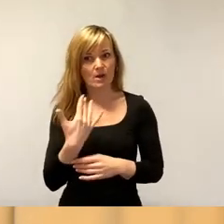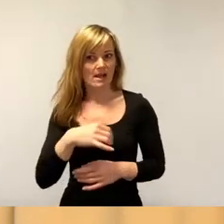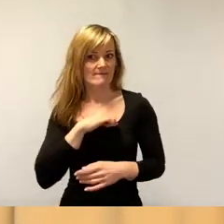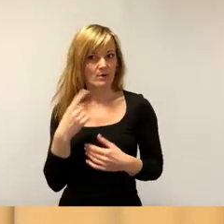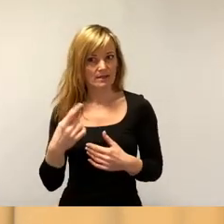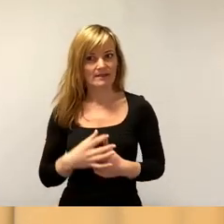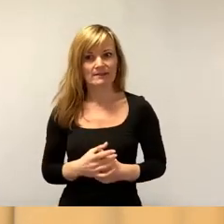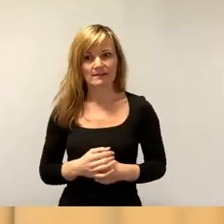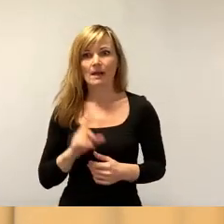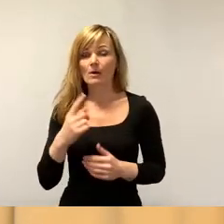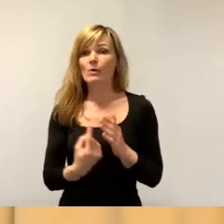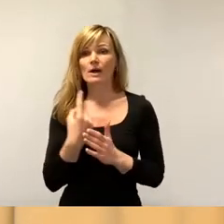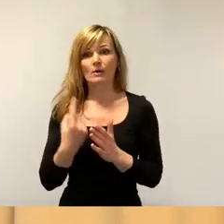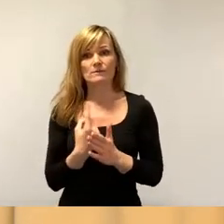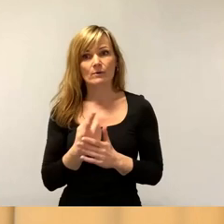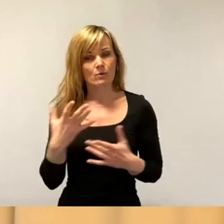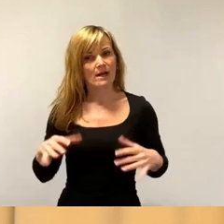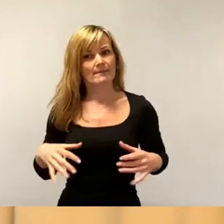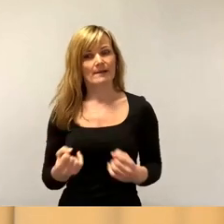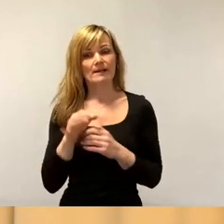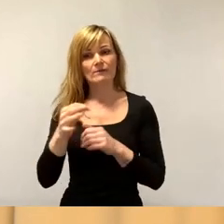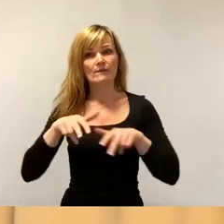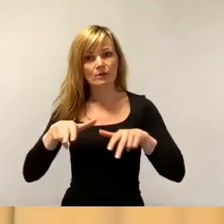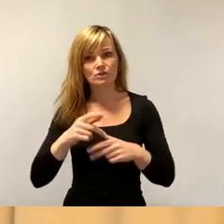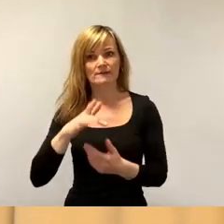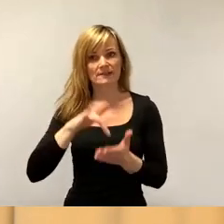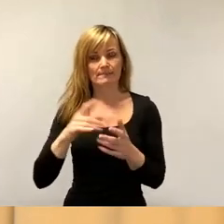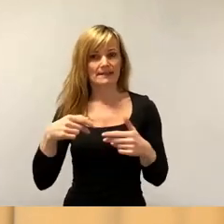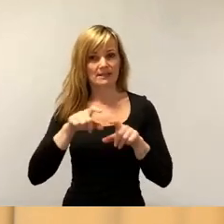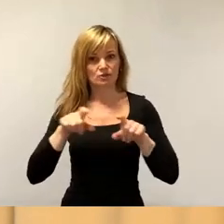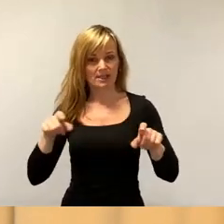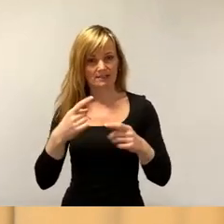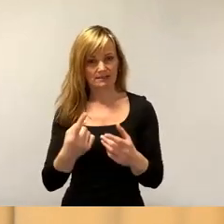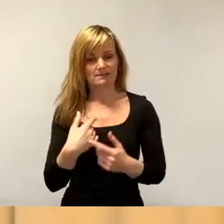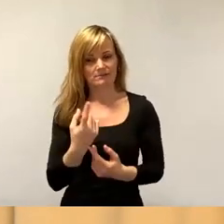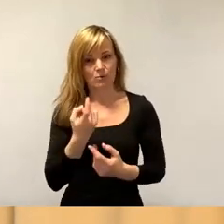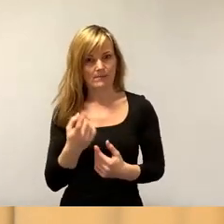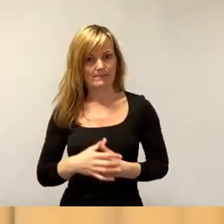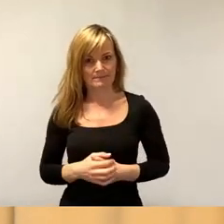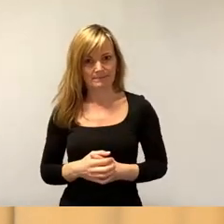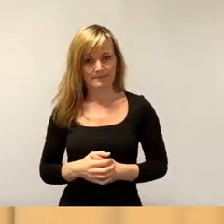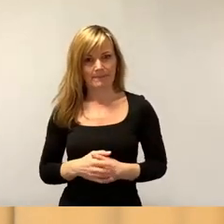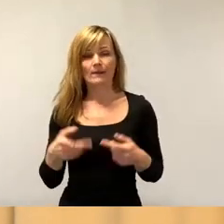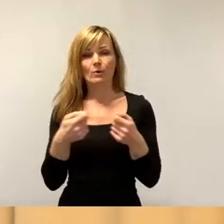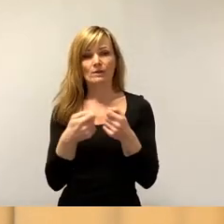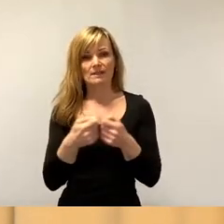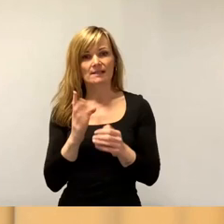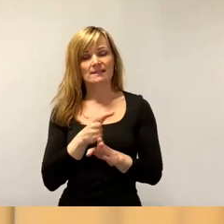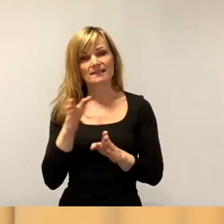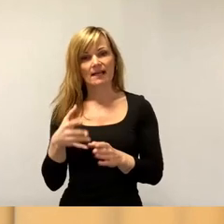Herausforderungen anpacken, die für die Wirtschaft und Mittelstand hier auf uns zukommen und die Kontakte zu den Nachbargemeinden